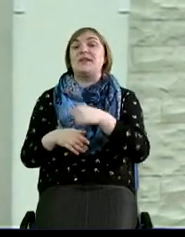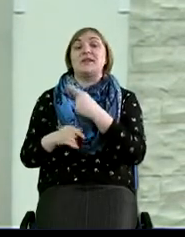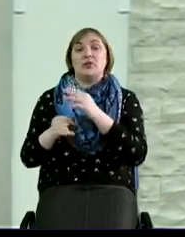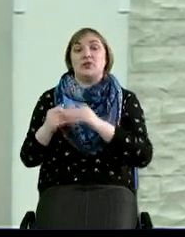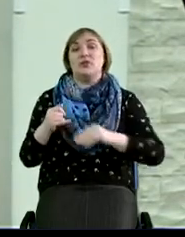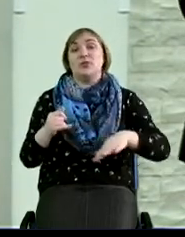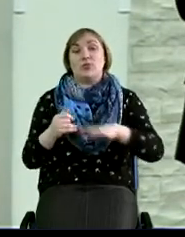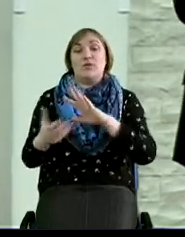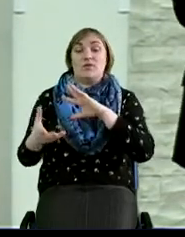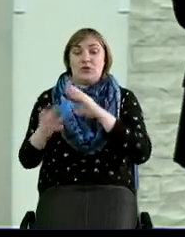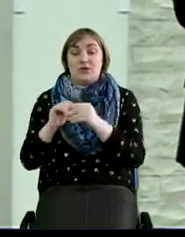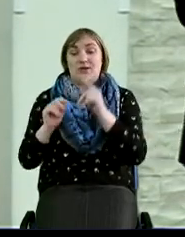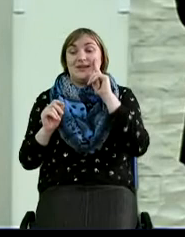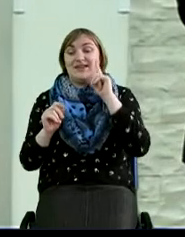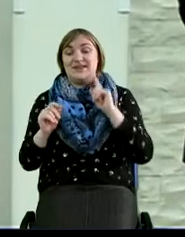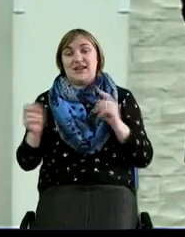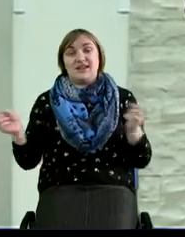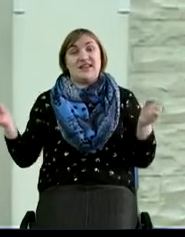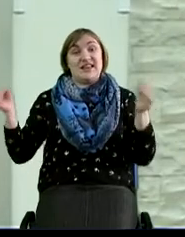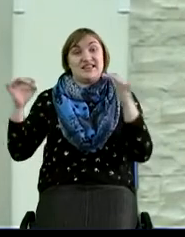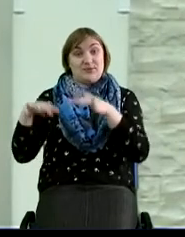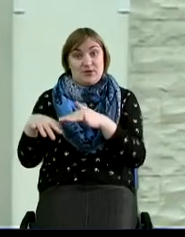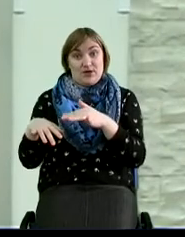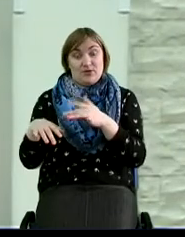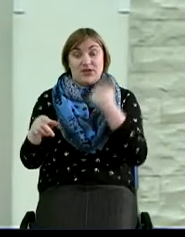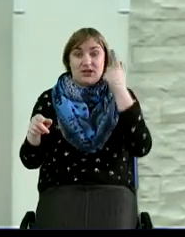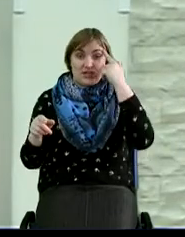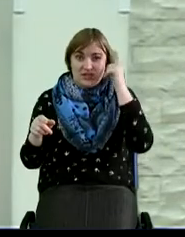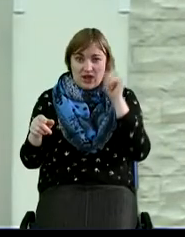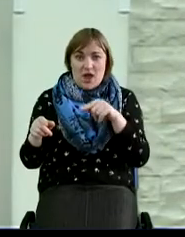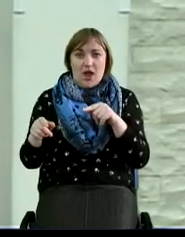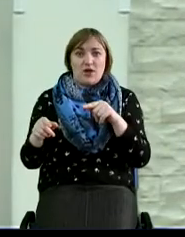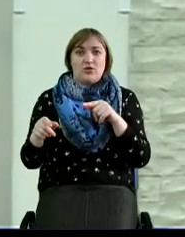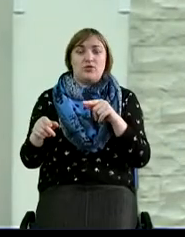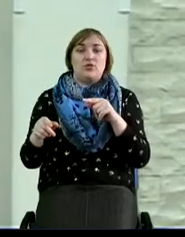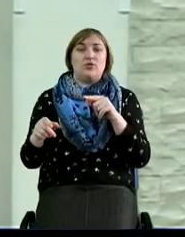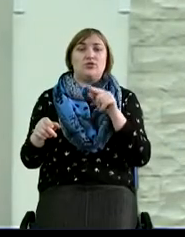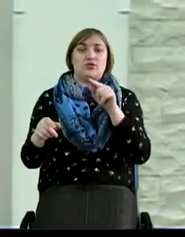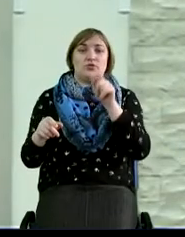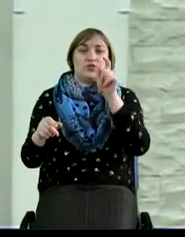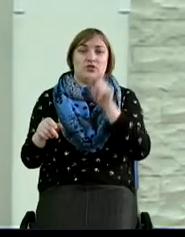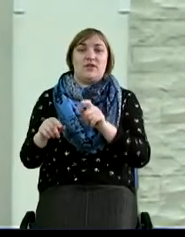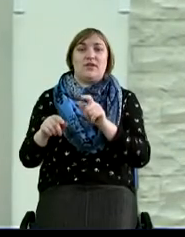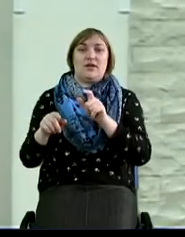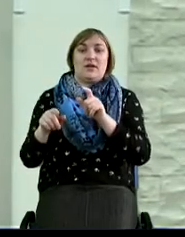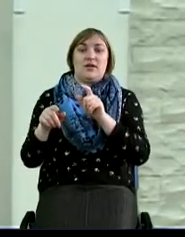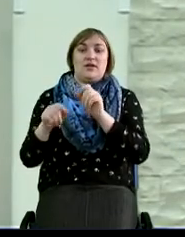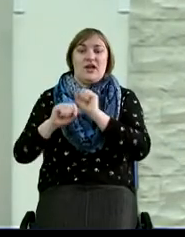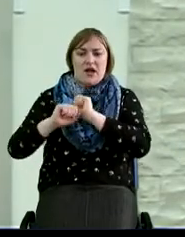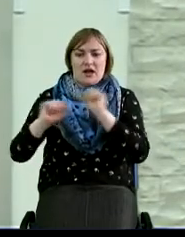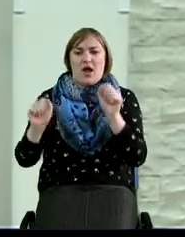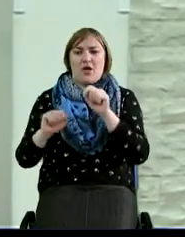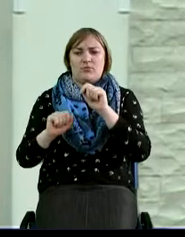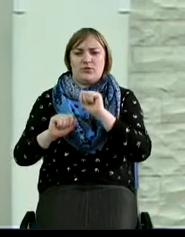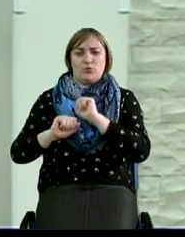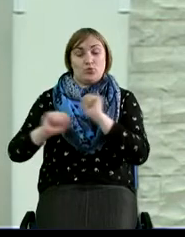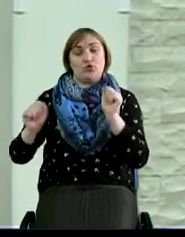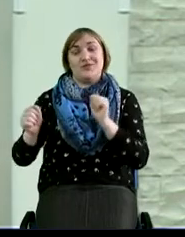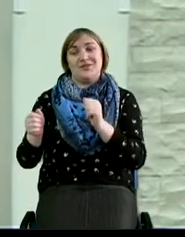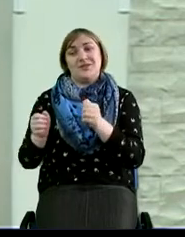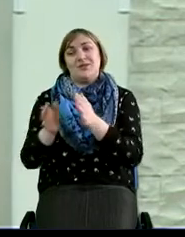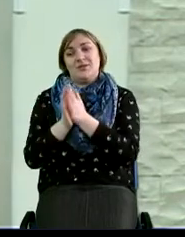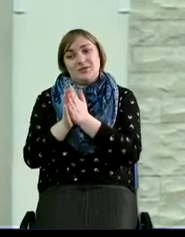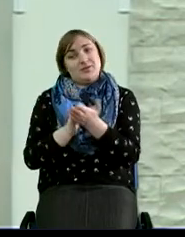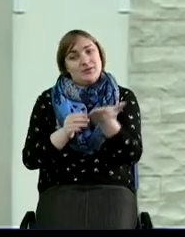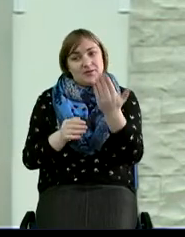результате израильтяне собираются, знают, что этот человек храбрый, мужественный, они идут к нему и просят, чтобы он помог им в